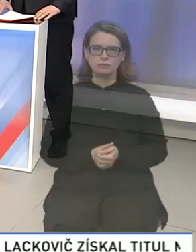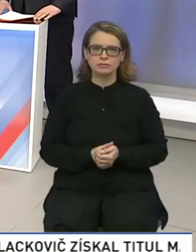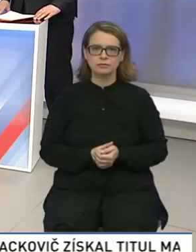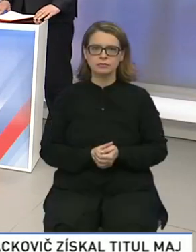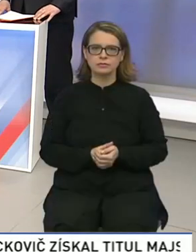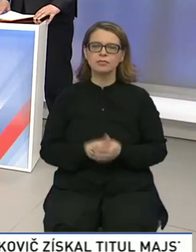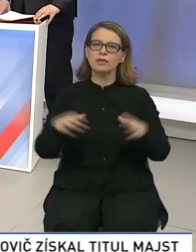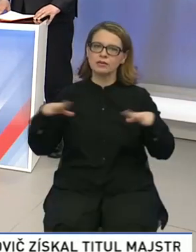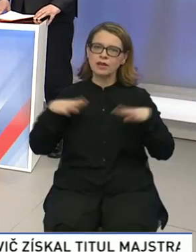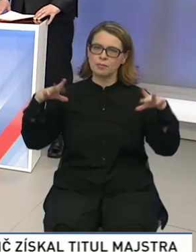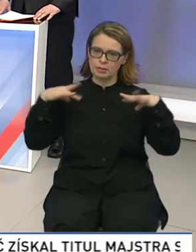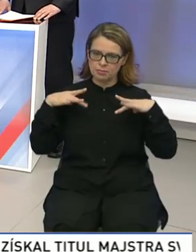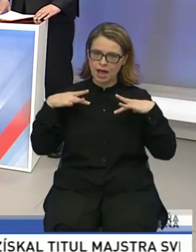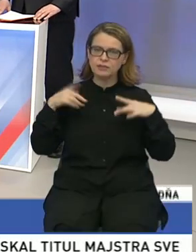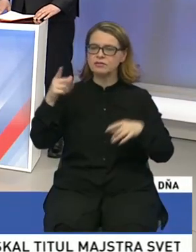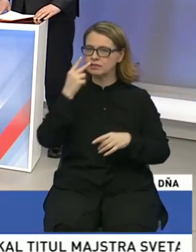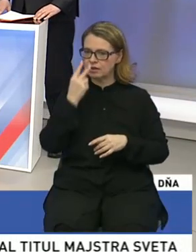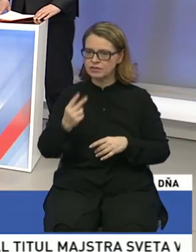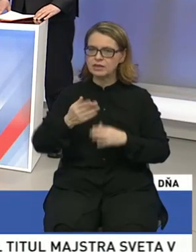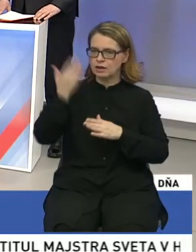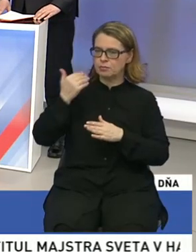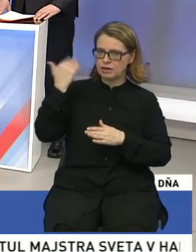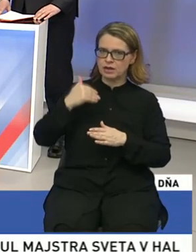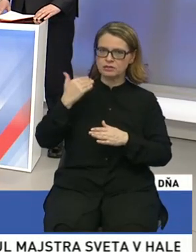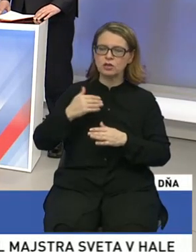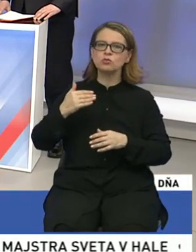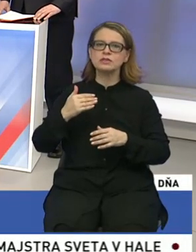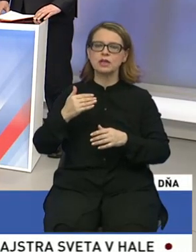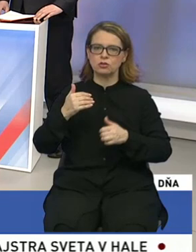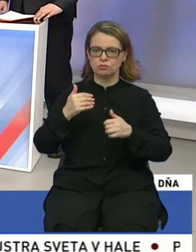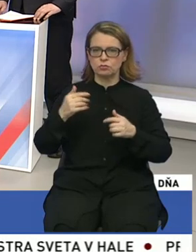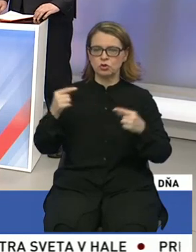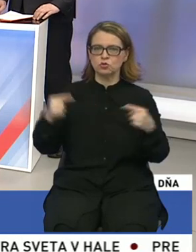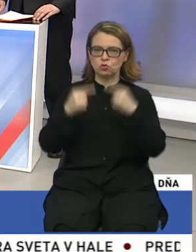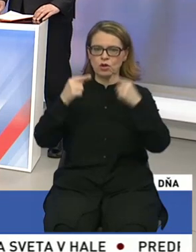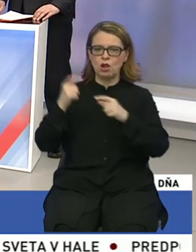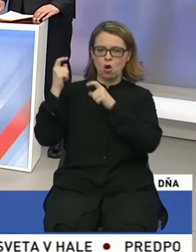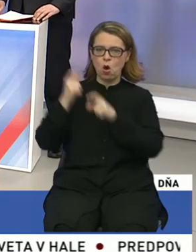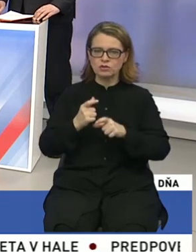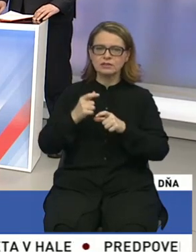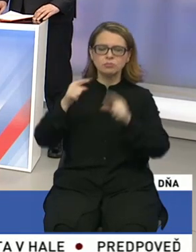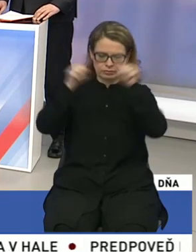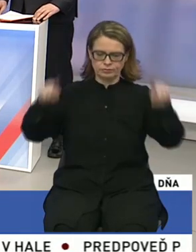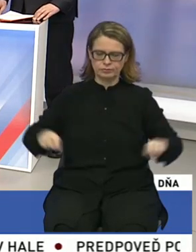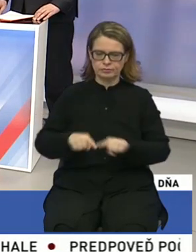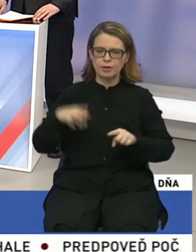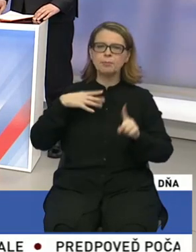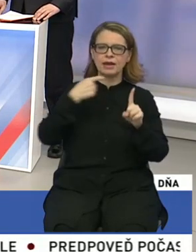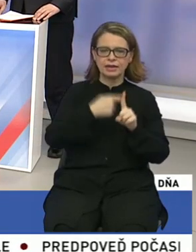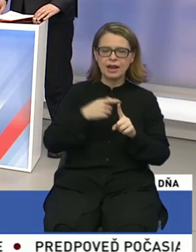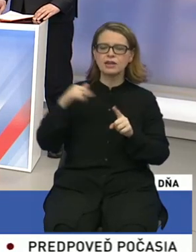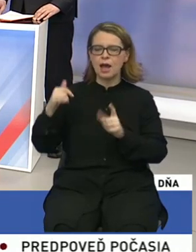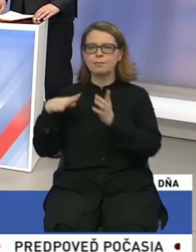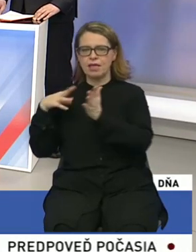Dámy a páni, ho ste mali možnosť vidieť v našich predchádzajúcich vizitkách. Našimi hostiami sú páni Peter Krajniak a Jožev Naď.